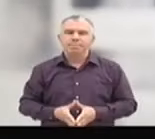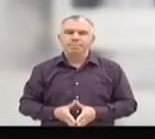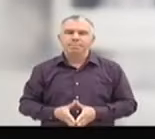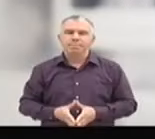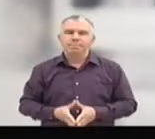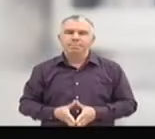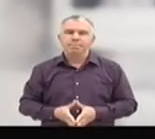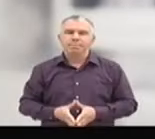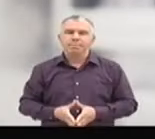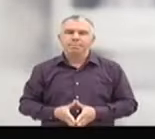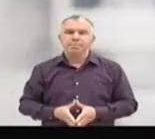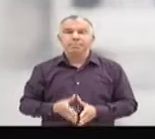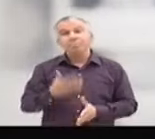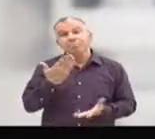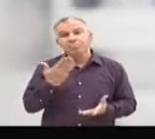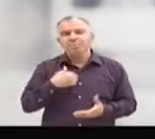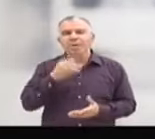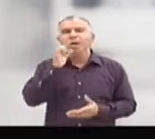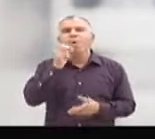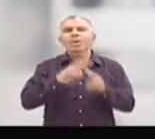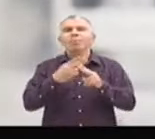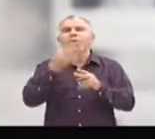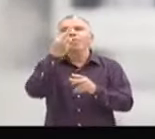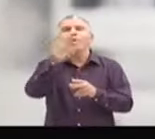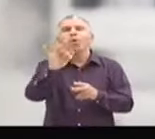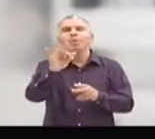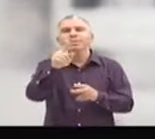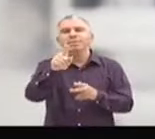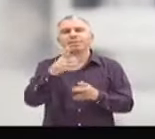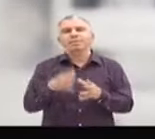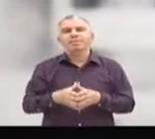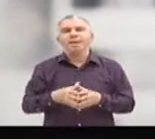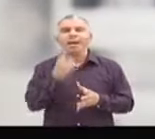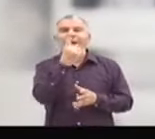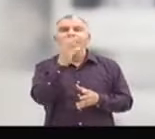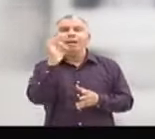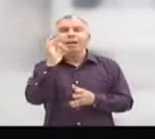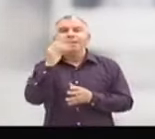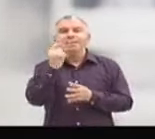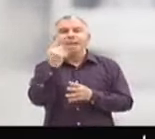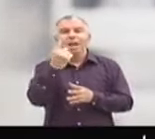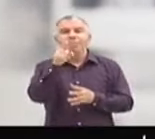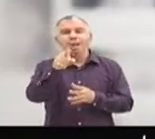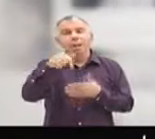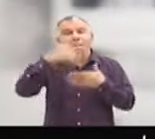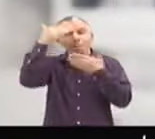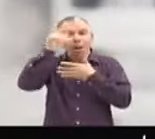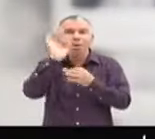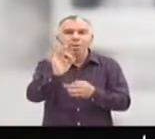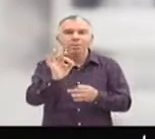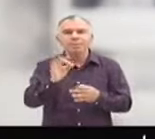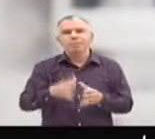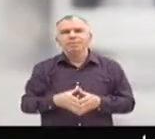Alors, quiz. Un euro, c'est Didi Rame. Le premier ministre du Maroc. Non, je ne sais pas. Je préfère